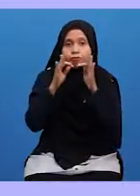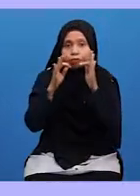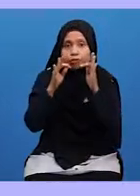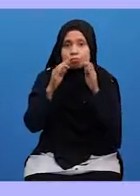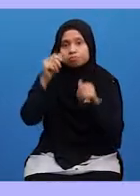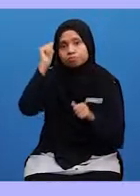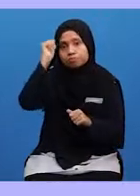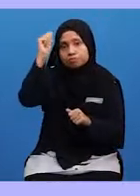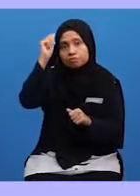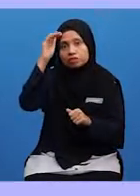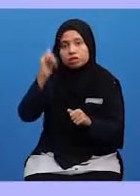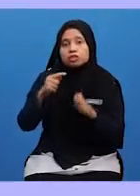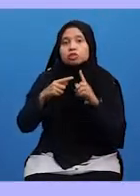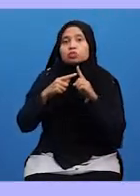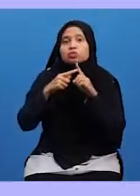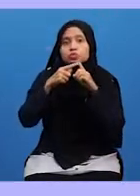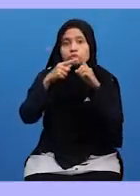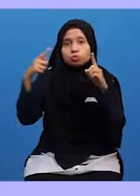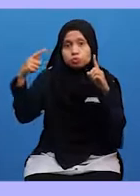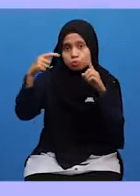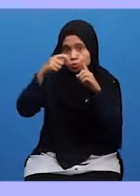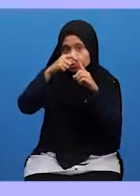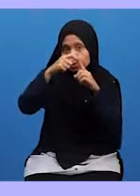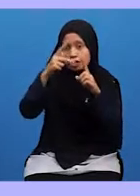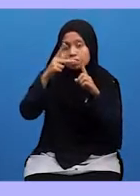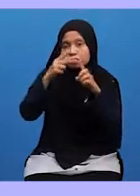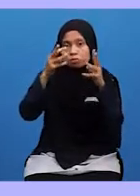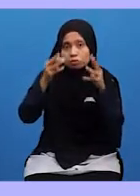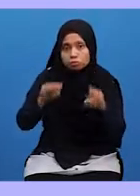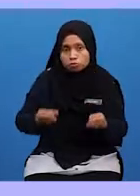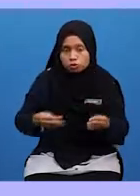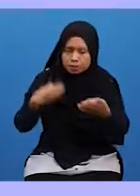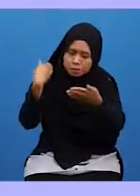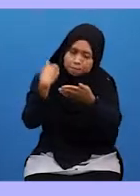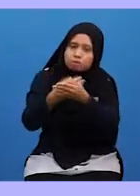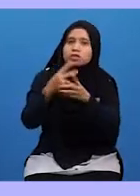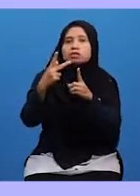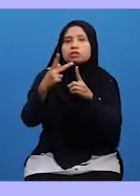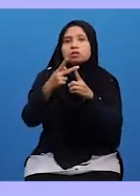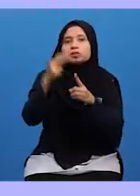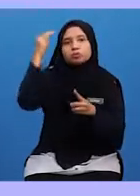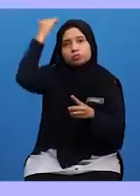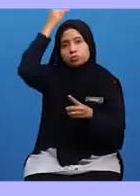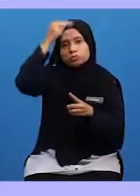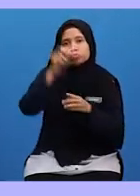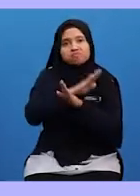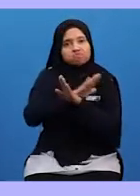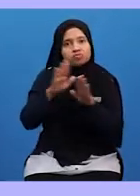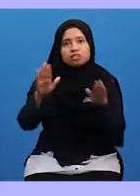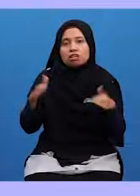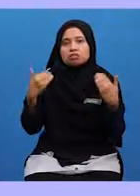Yang ditujukan kepada manusia Disampaikan oleh baginda Tidak ada yang